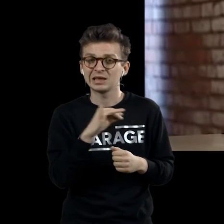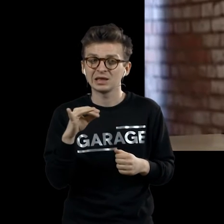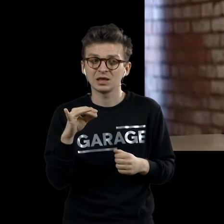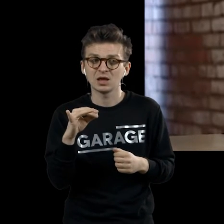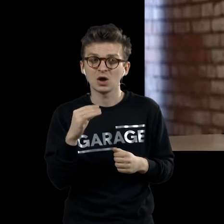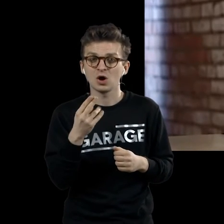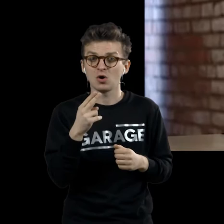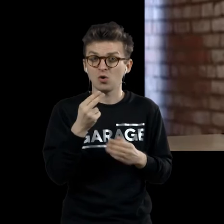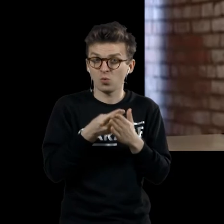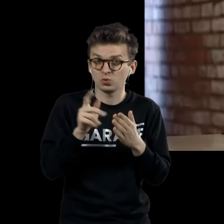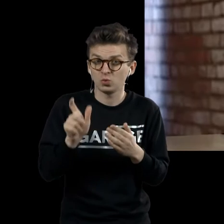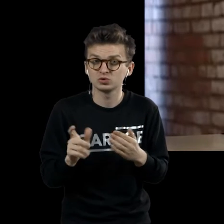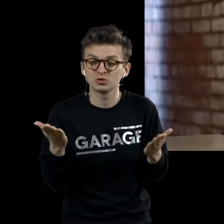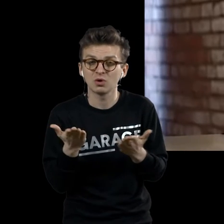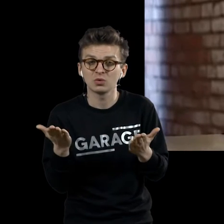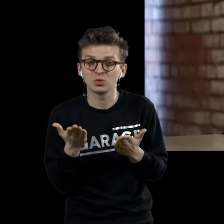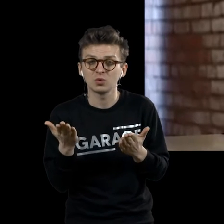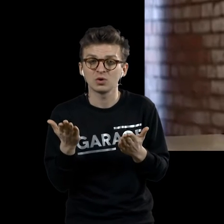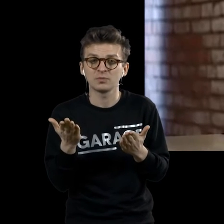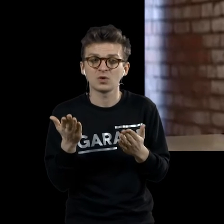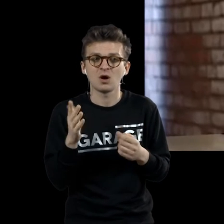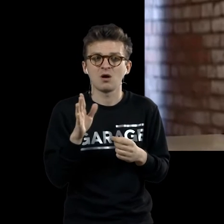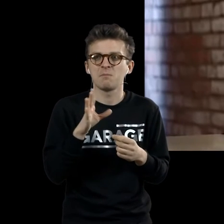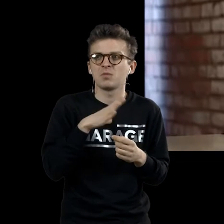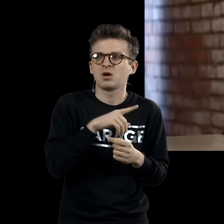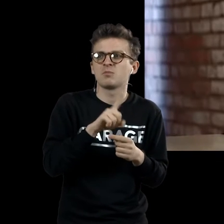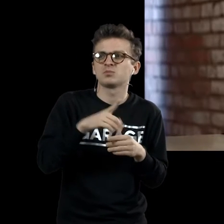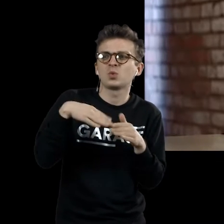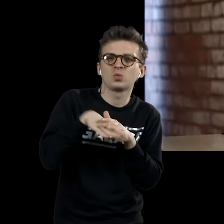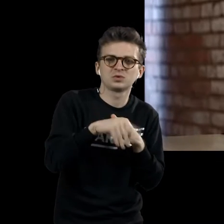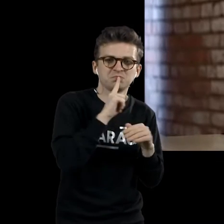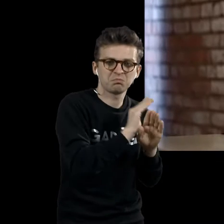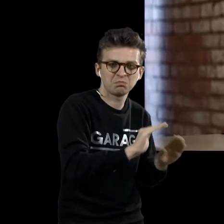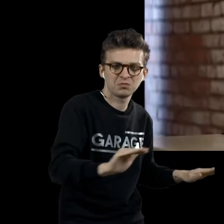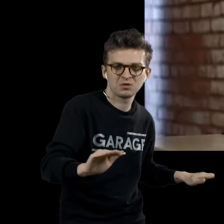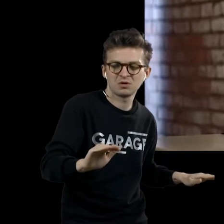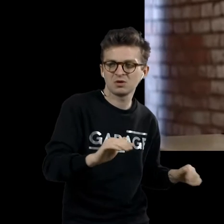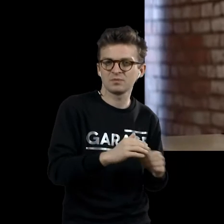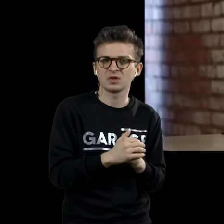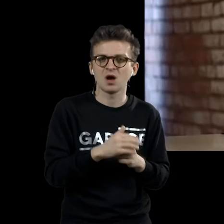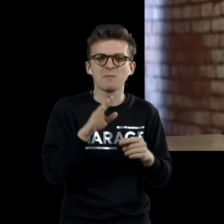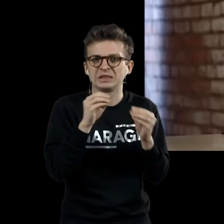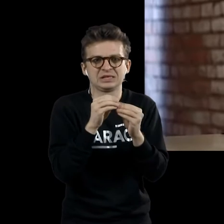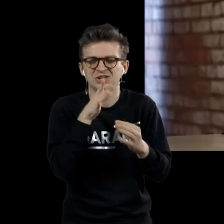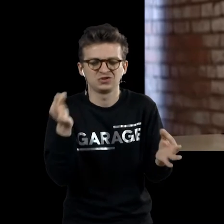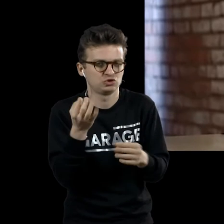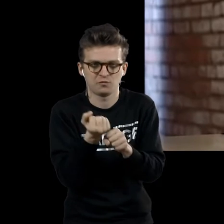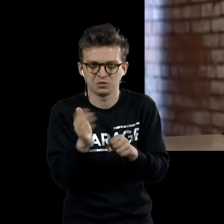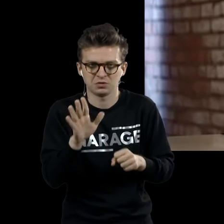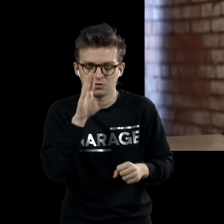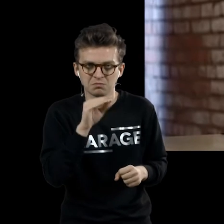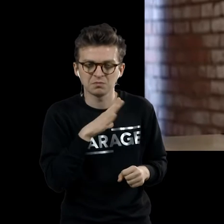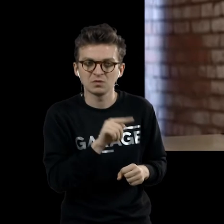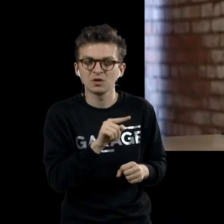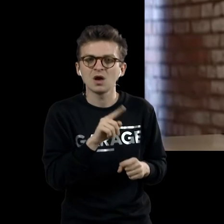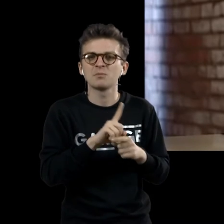художник, который мог замолкать, мог какие-то там периоды, десятилетиями вообще ничего не делать, никак не